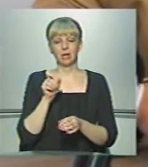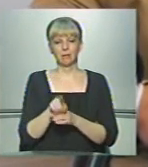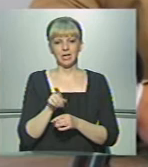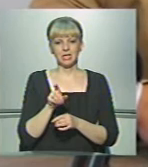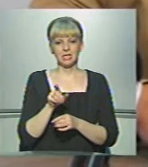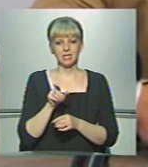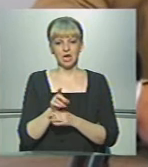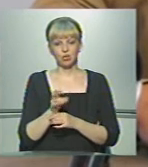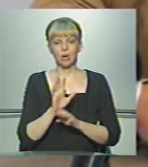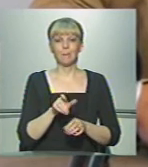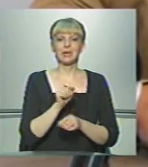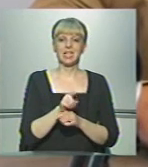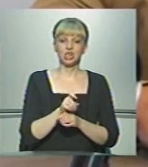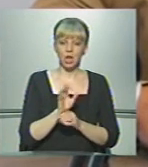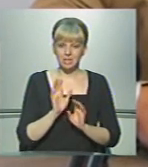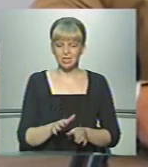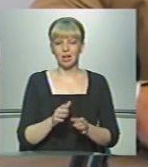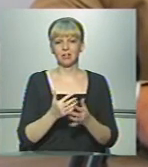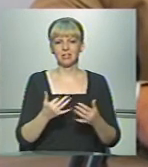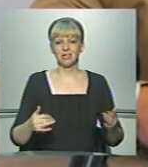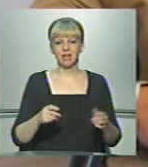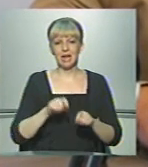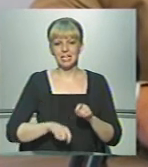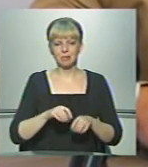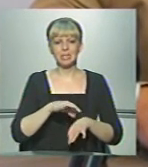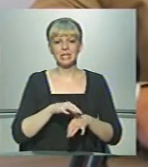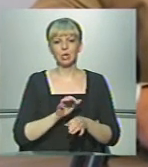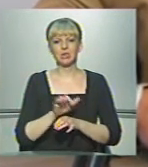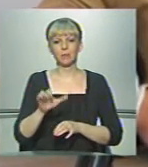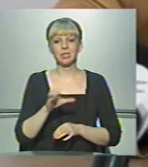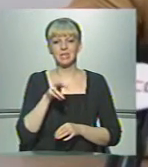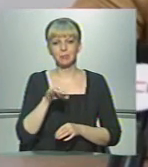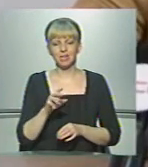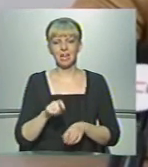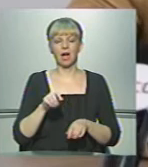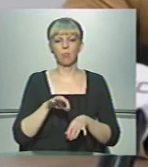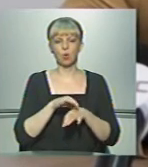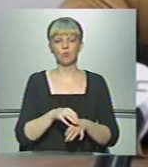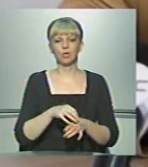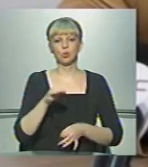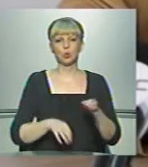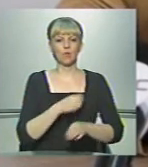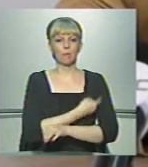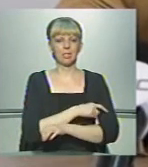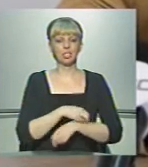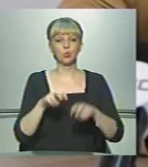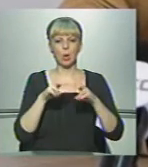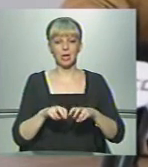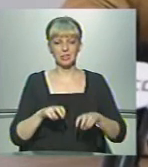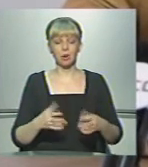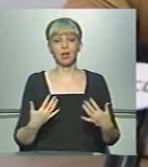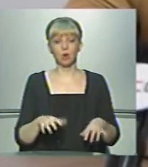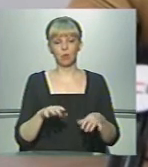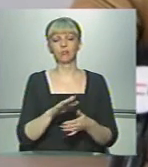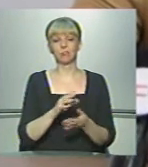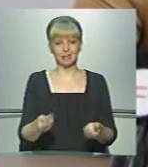Призначено і призначаються ще ряд експертіз. Тіло направлено в СМИ для проведення судово-медичної експертизи, яка вже